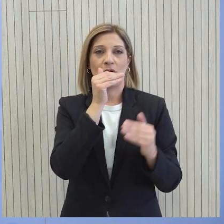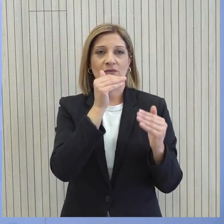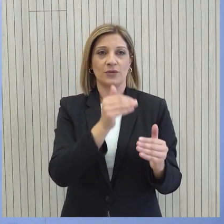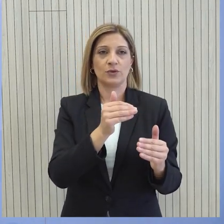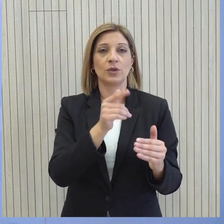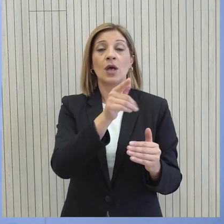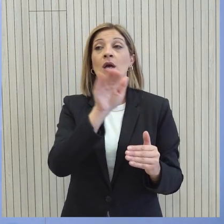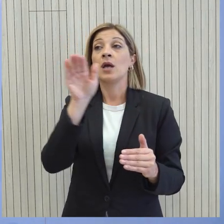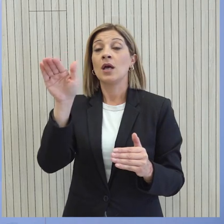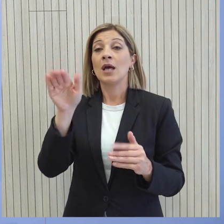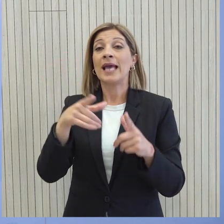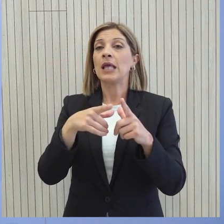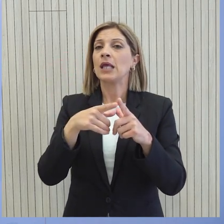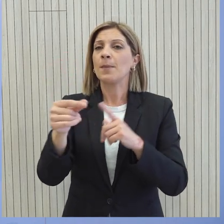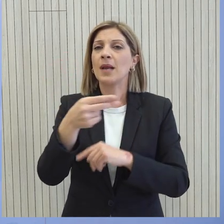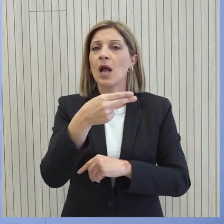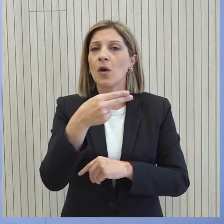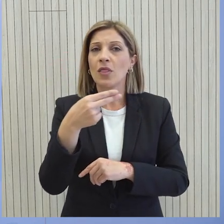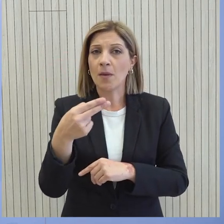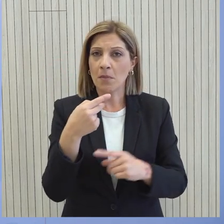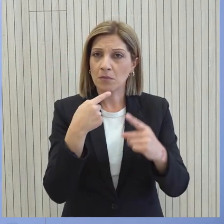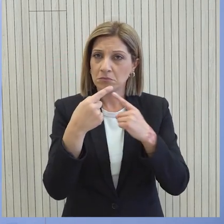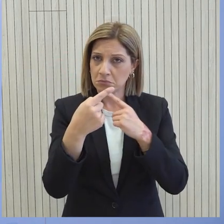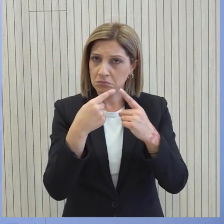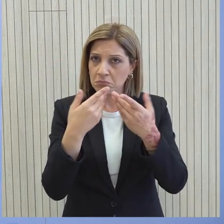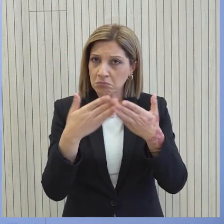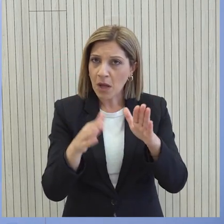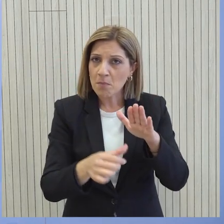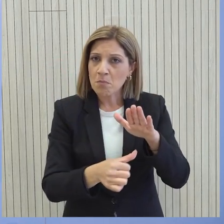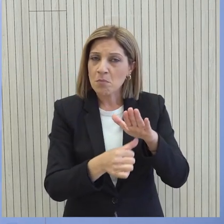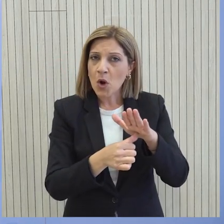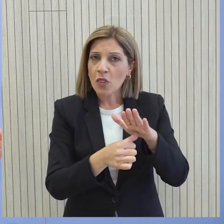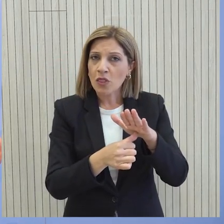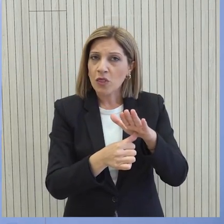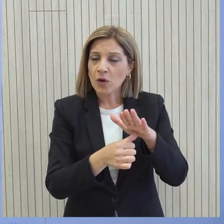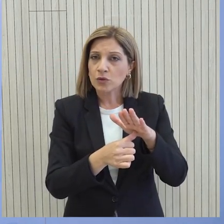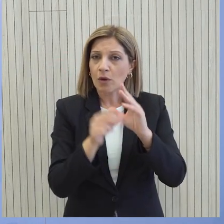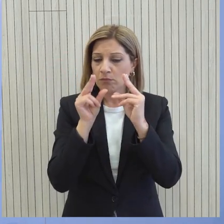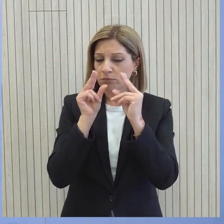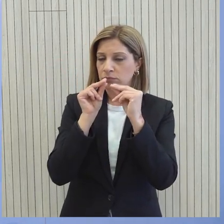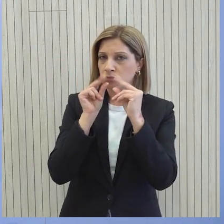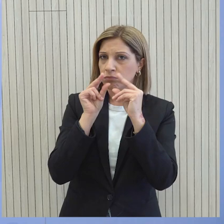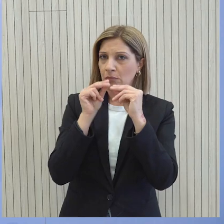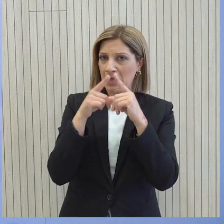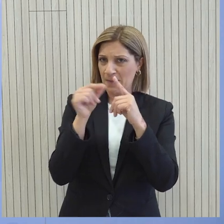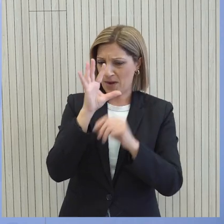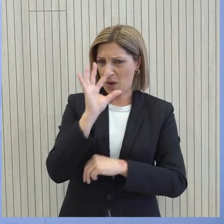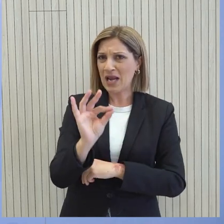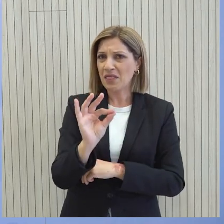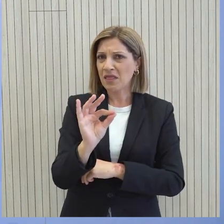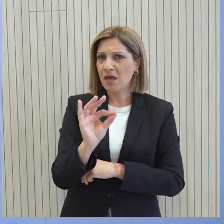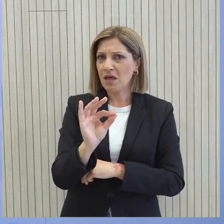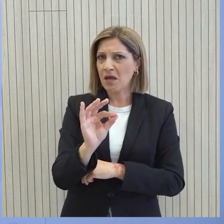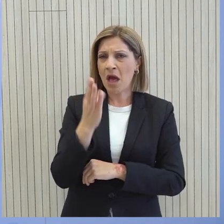Τελικά το Κυπριακό ήταν θέμα συζήτησης στη συνάντηση του Πρόεδρου της Δημοκρατίας διότι υπάρχει σήμερα στον τύπο κύριε εκπρόσωπε